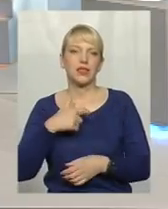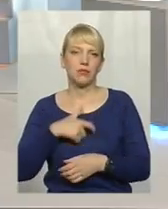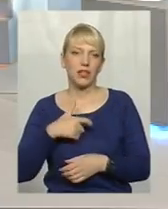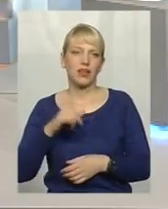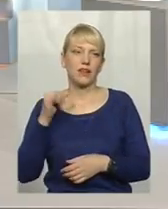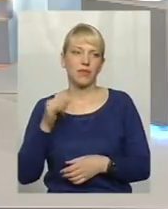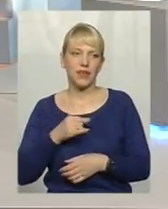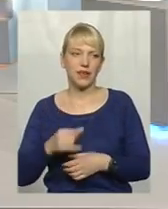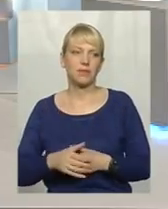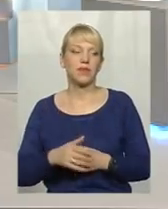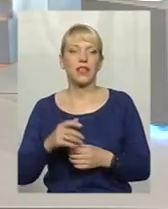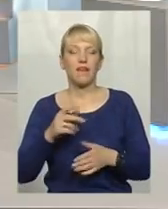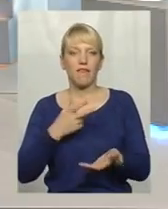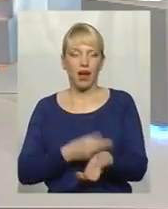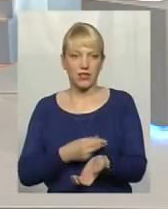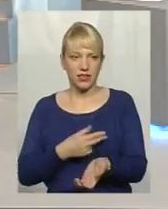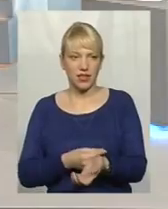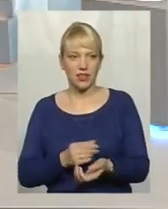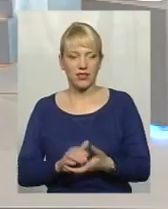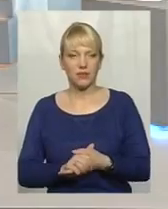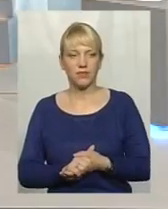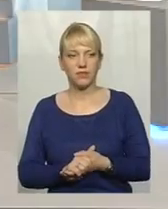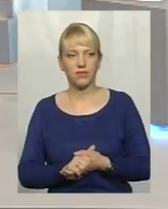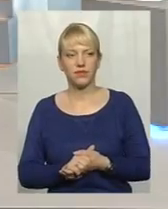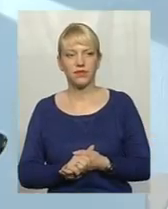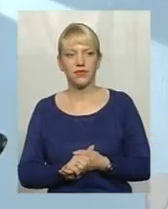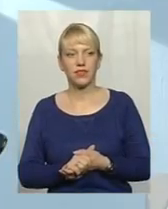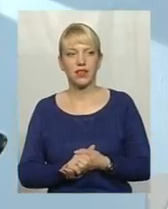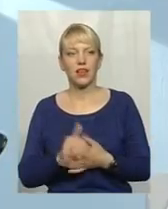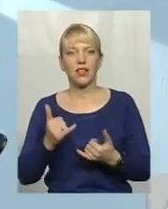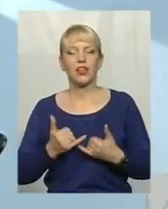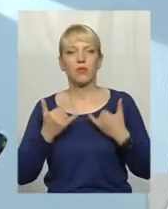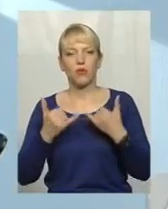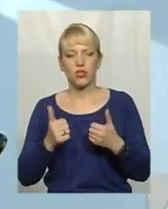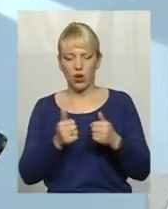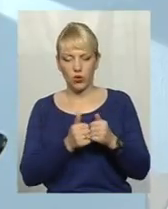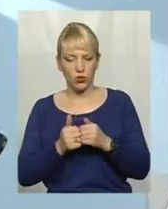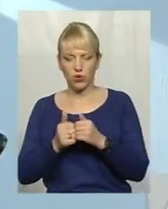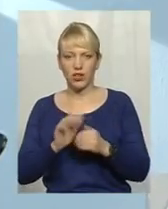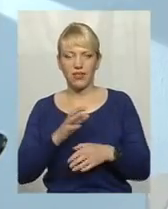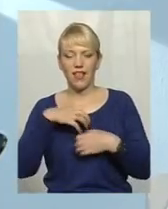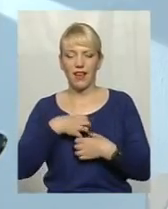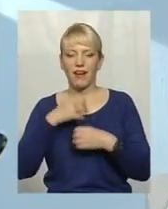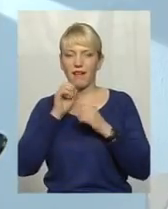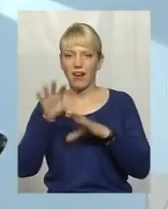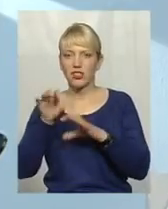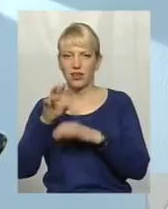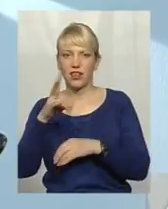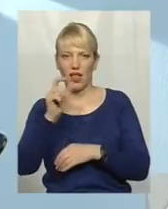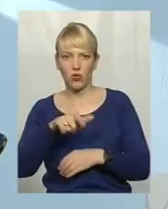вакцинацію. І поважати оточуючих. Дотримуватися кашлівого етикету, не кашляти на людей, а люди,